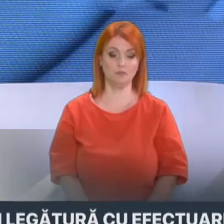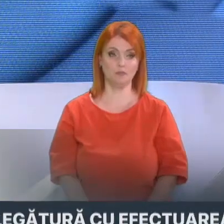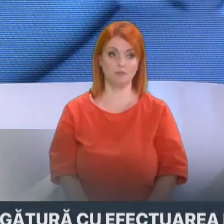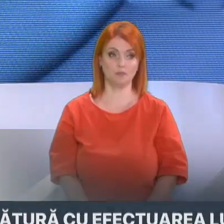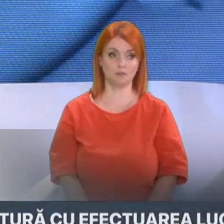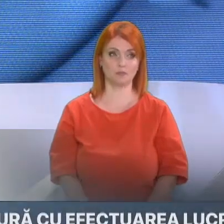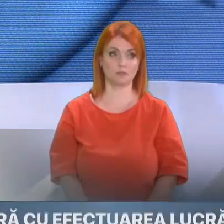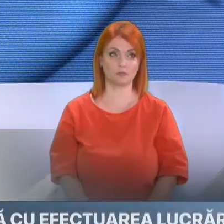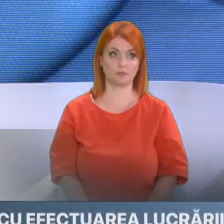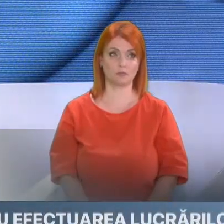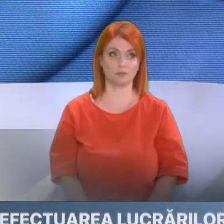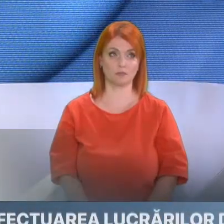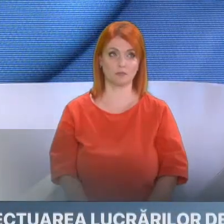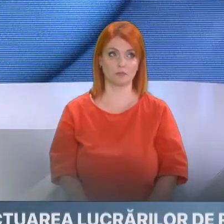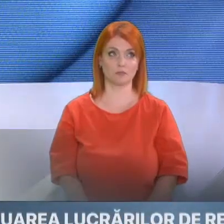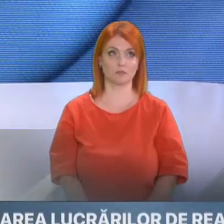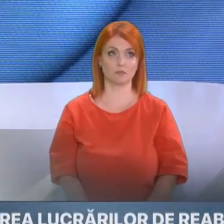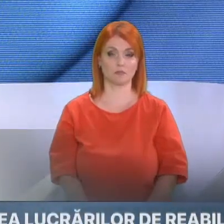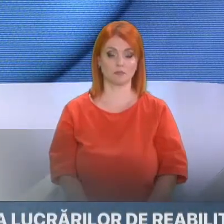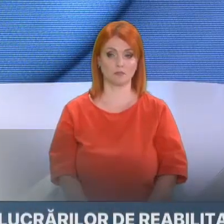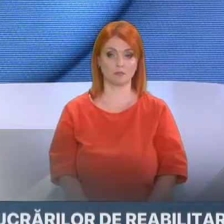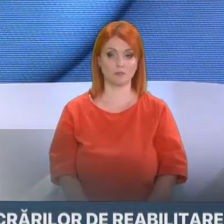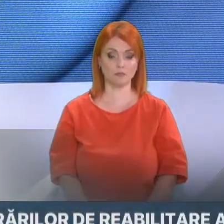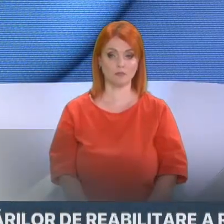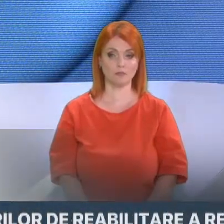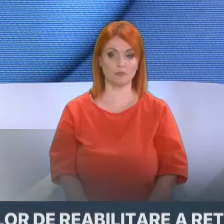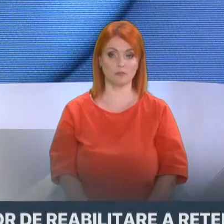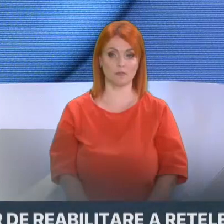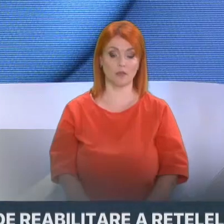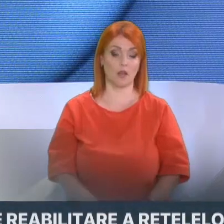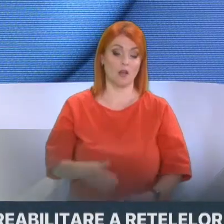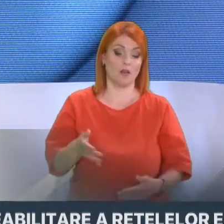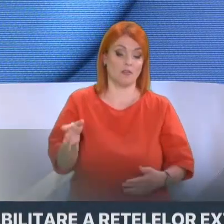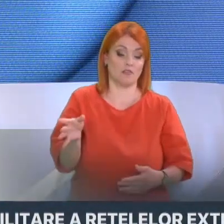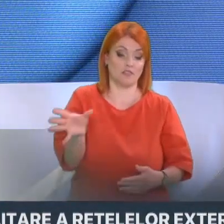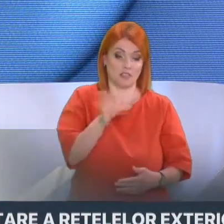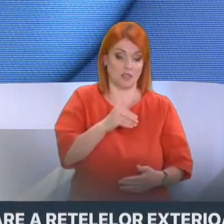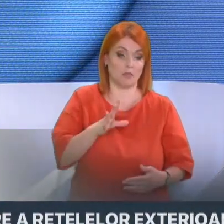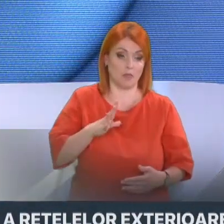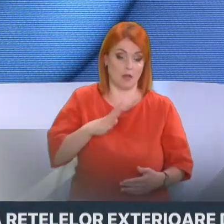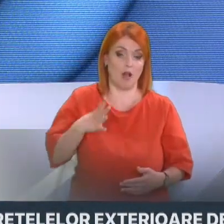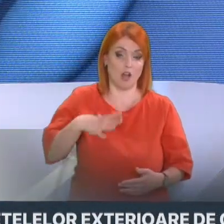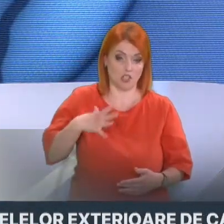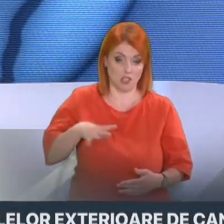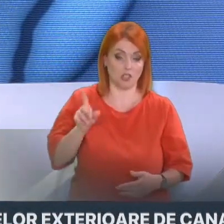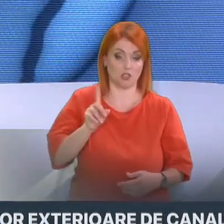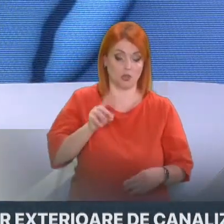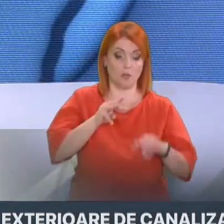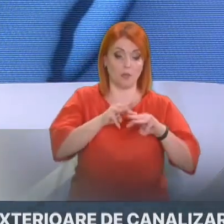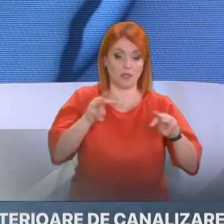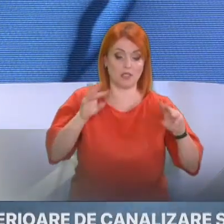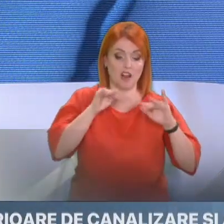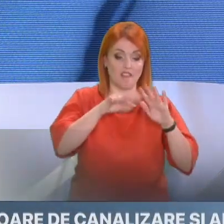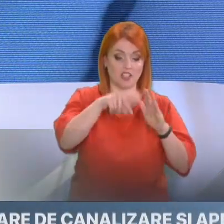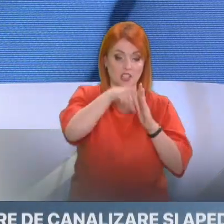această demisie a duvenului de interne care a fost cerută de anumite cercurile de societate și civile ca